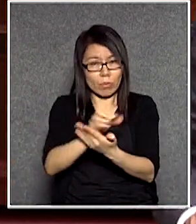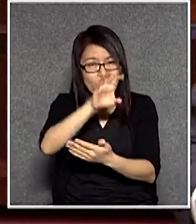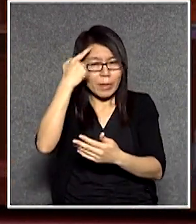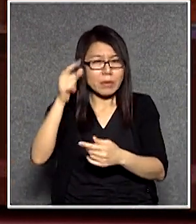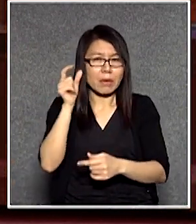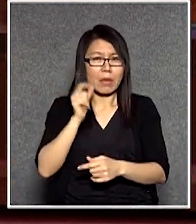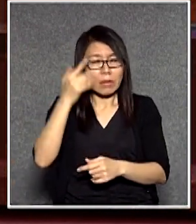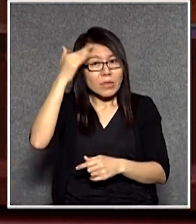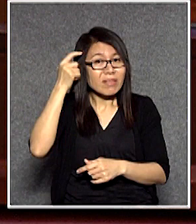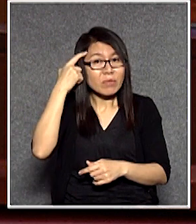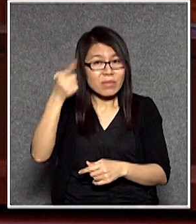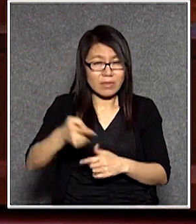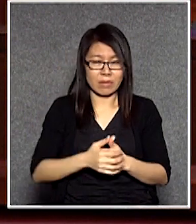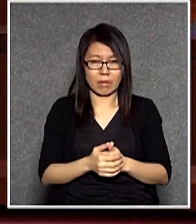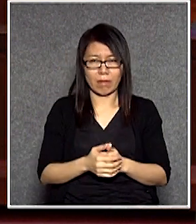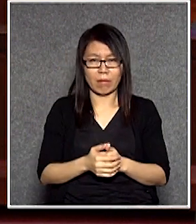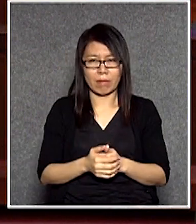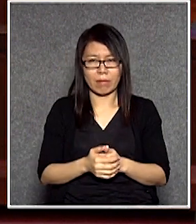恥啊大哥